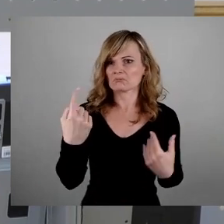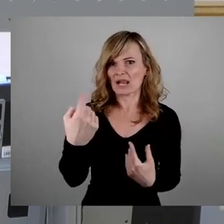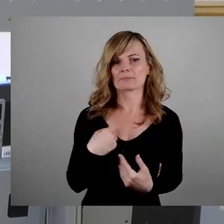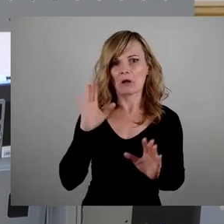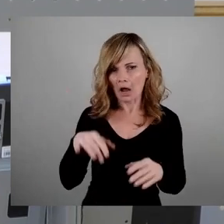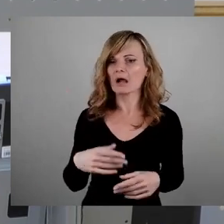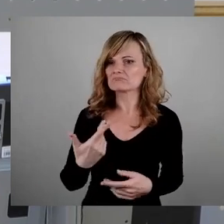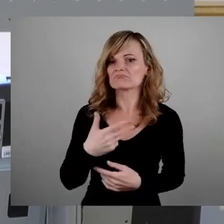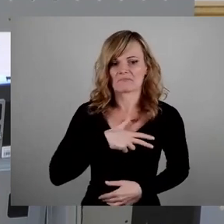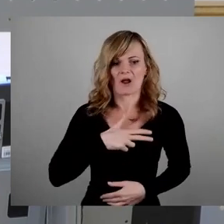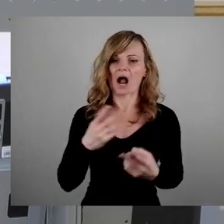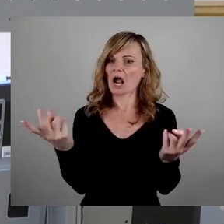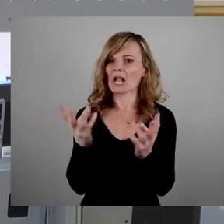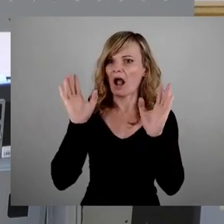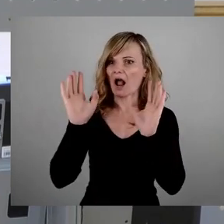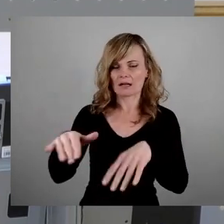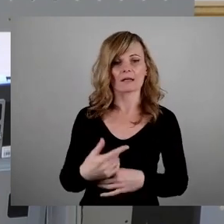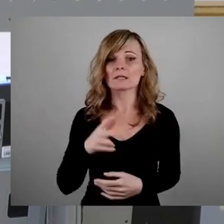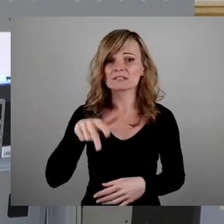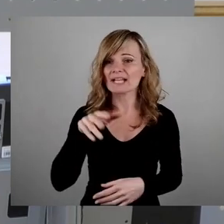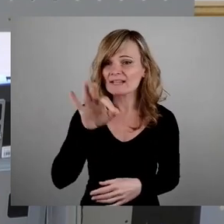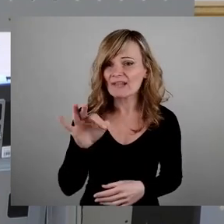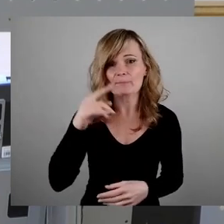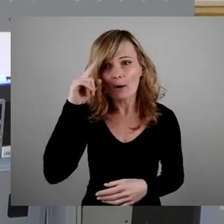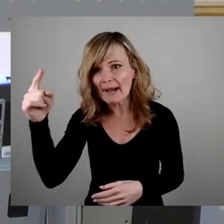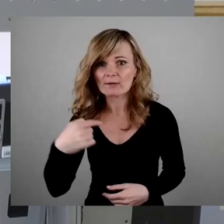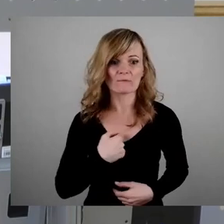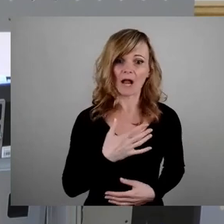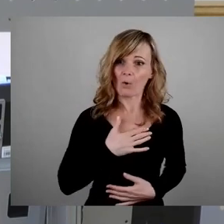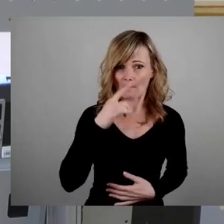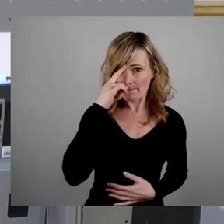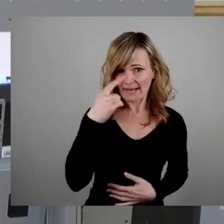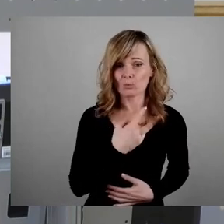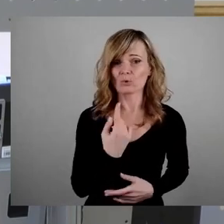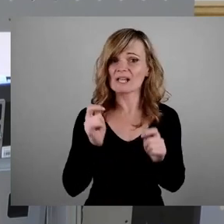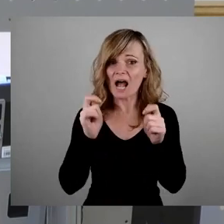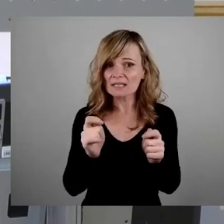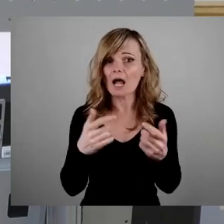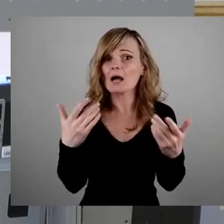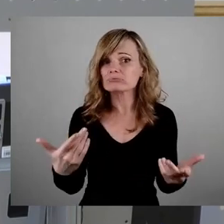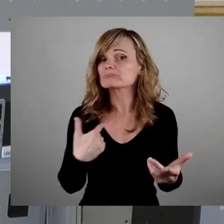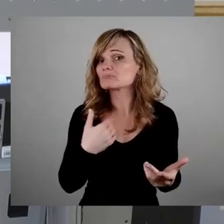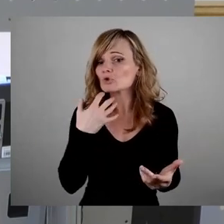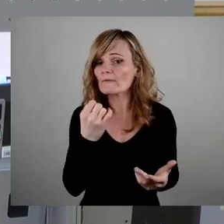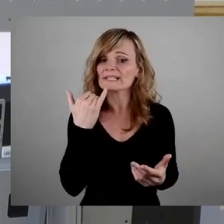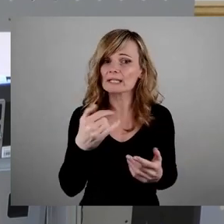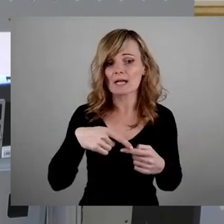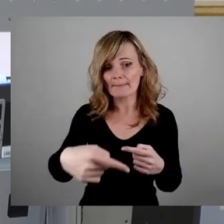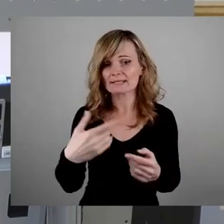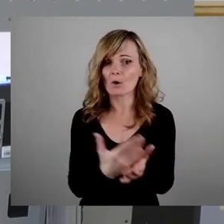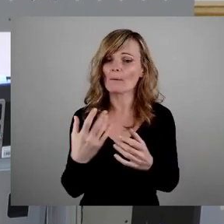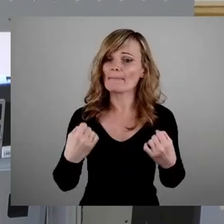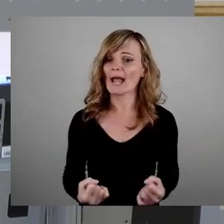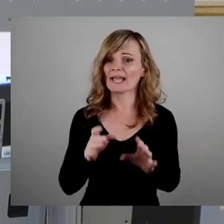wirklich egal. Sie haben zum 13. Februar eine Meinung. Wir haben sie auch. Wir haben unseren Antrag. Ich hoffe, dass der jetzt am Ende auch eine Mehrheit findet.